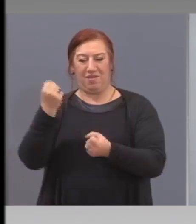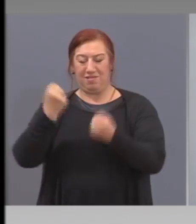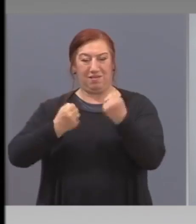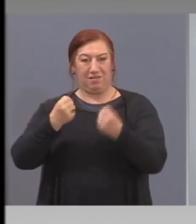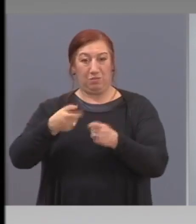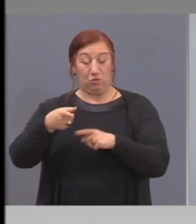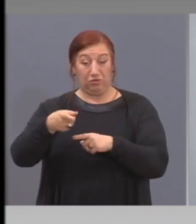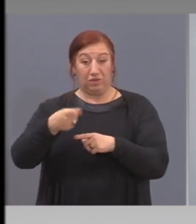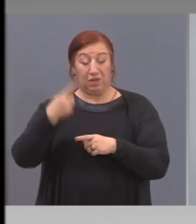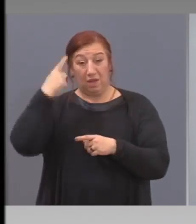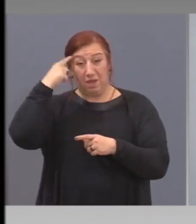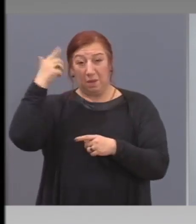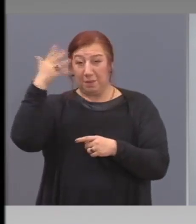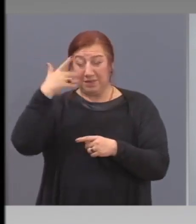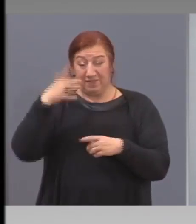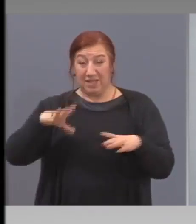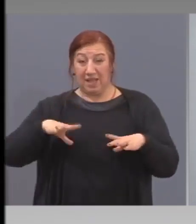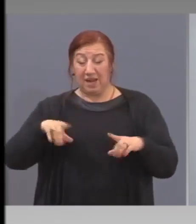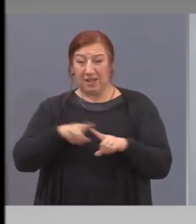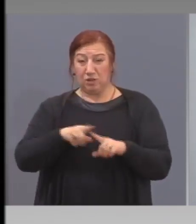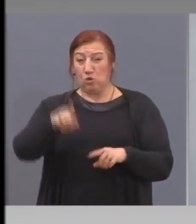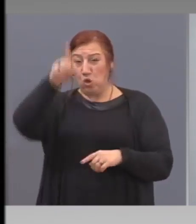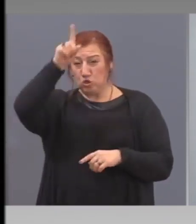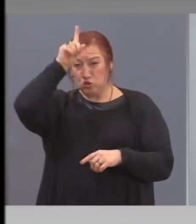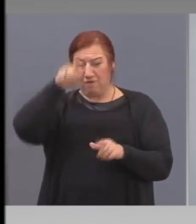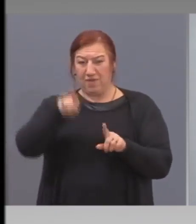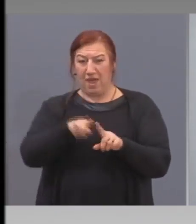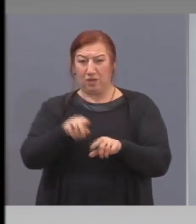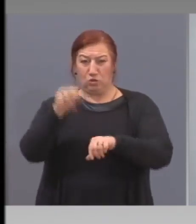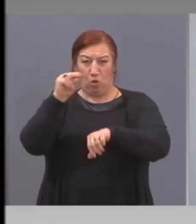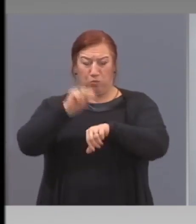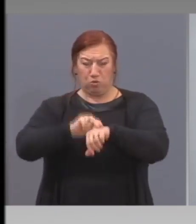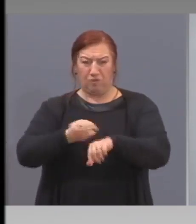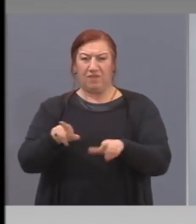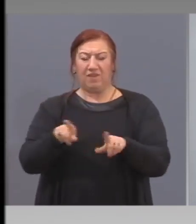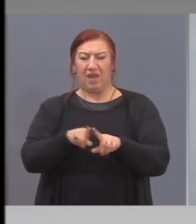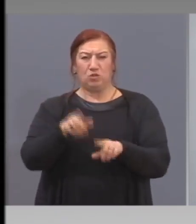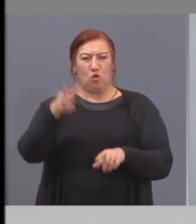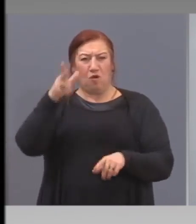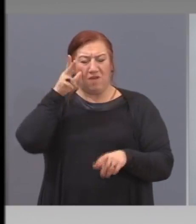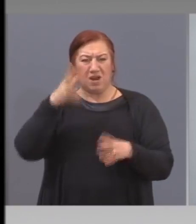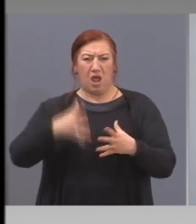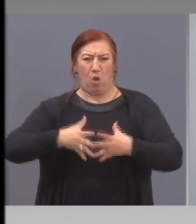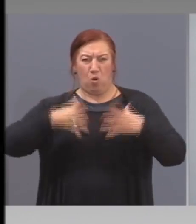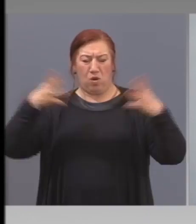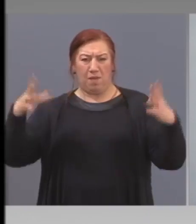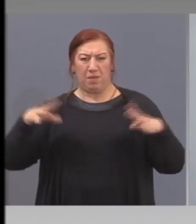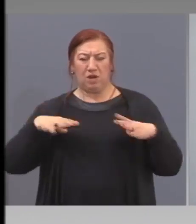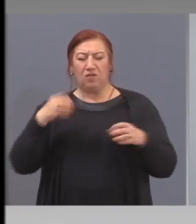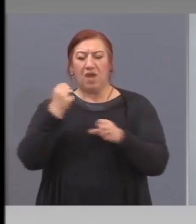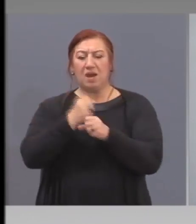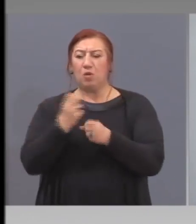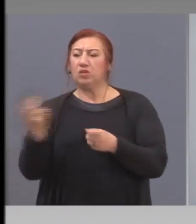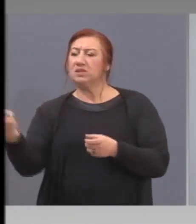Представете си, град като София, като Пловдив, като Варна, особено големите градове, където идват работници и от други населени места.